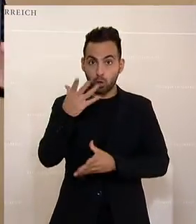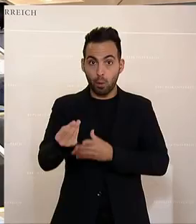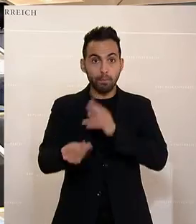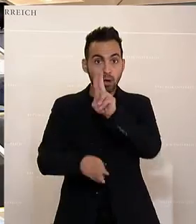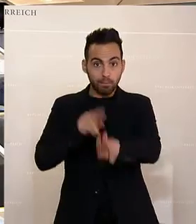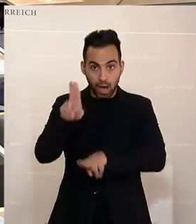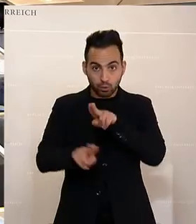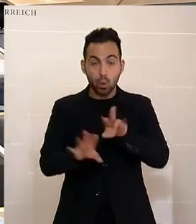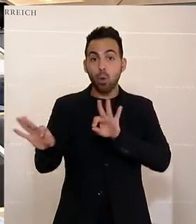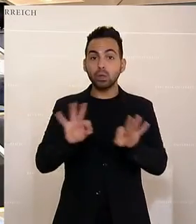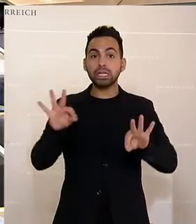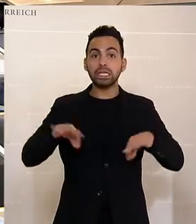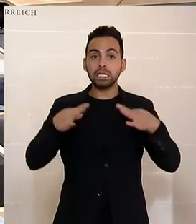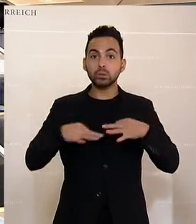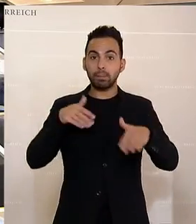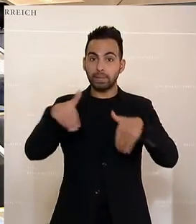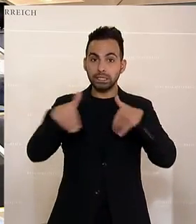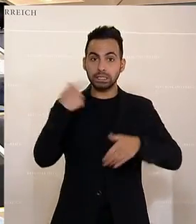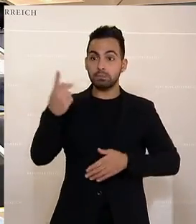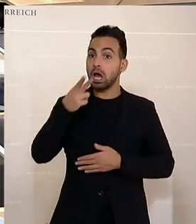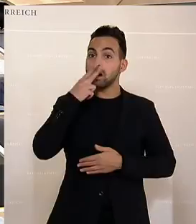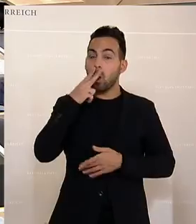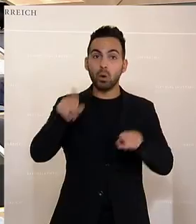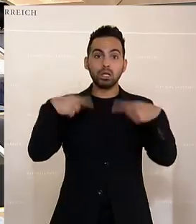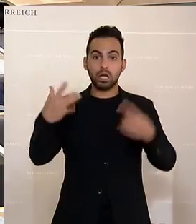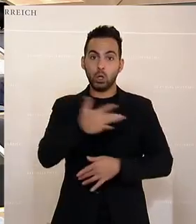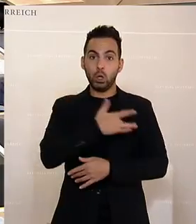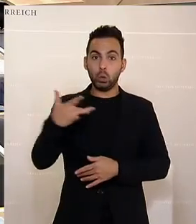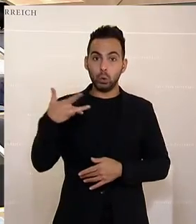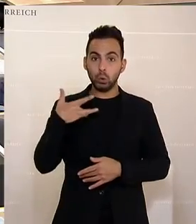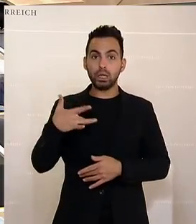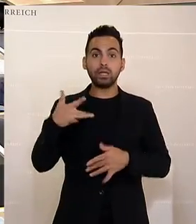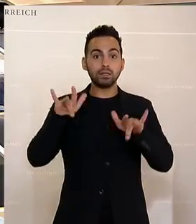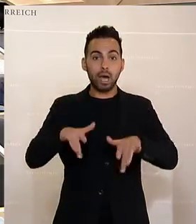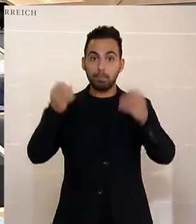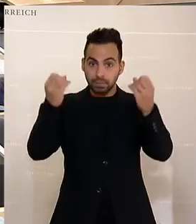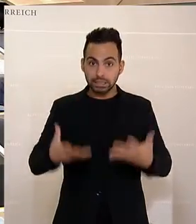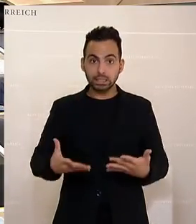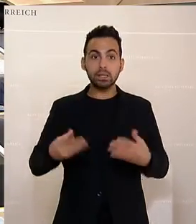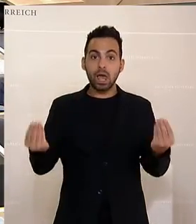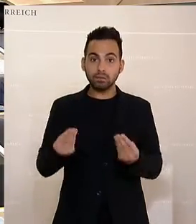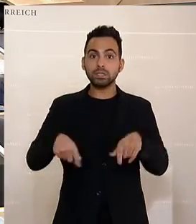Lunge und würde gern behandelt werden. Der Kollege Hintner ist der Garant dafür, dass auch der Gesundheitsminister dann nicht mehr behandelt wird.